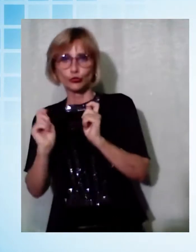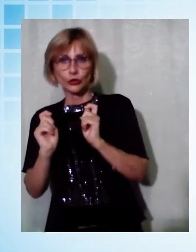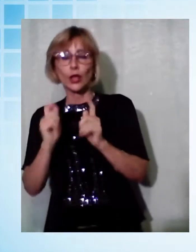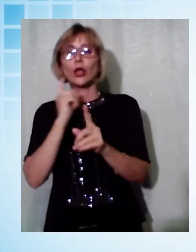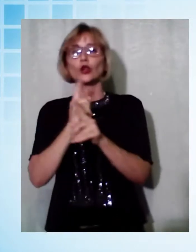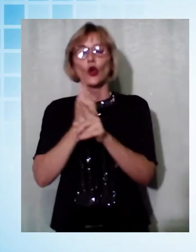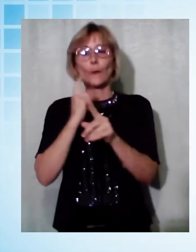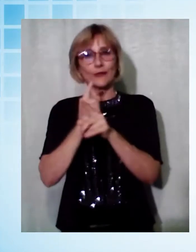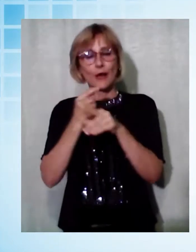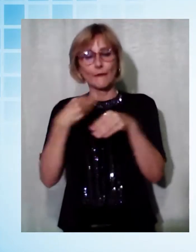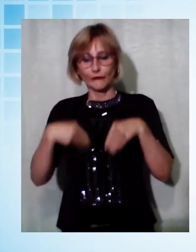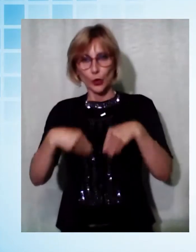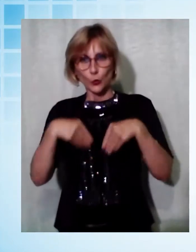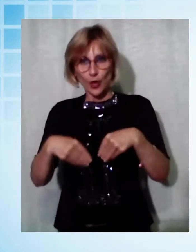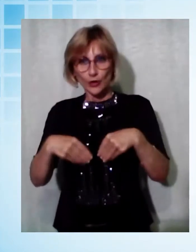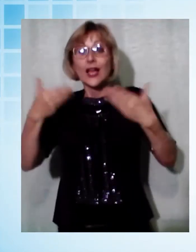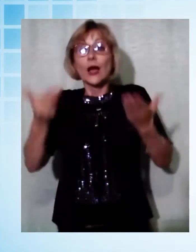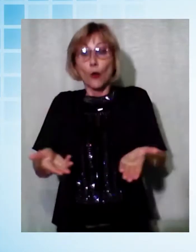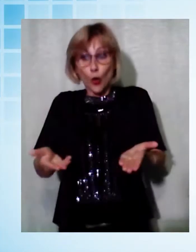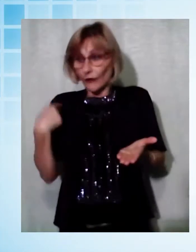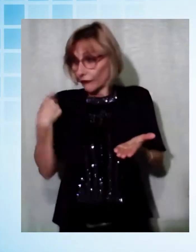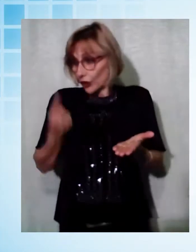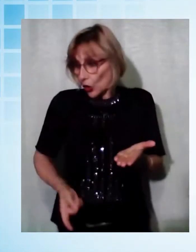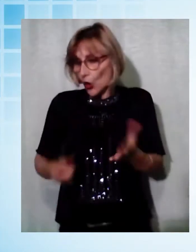frequentano i container, adesso neanche più questi.